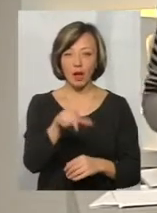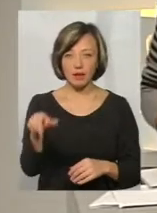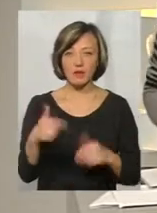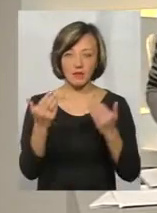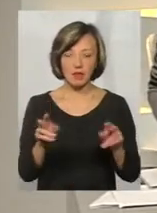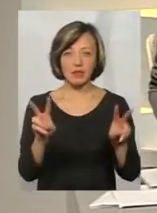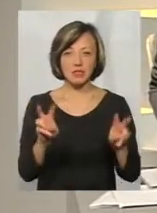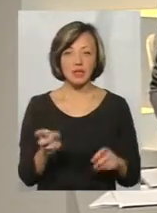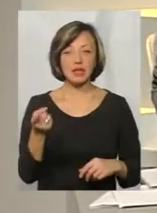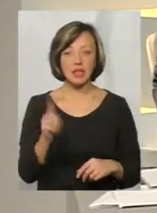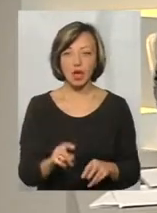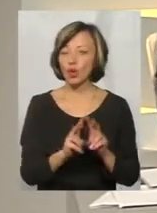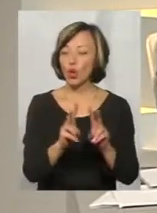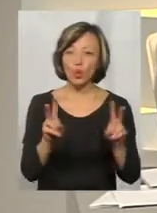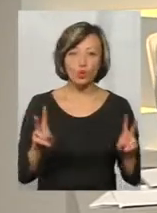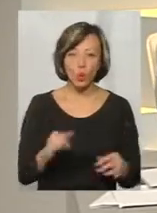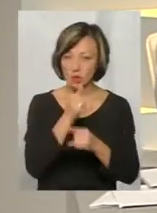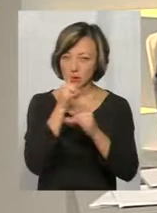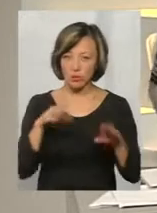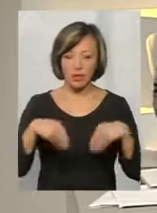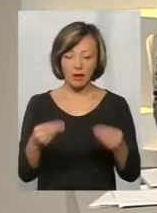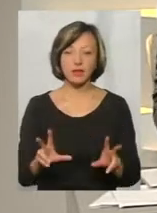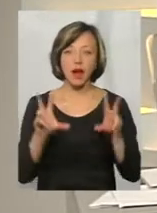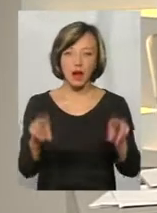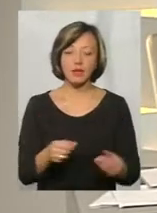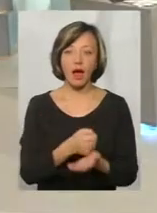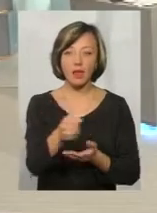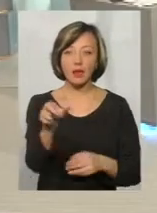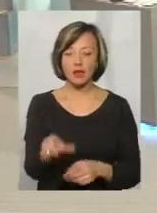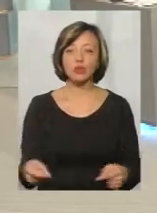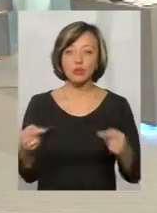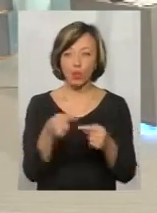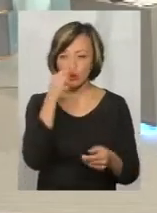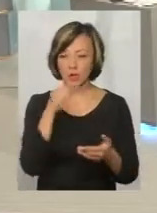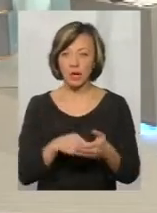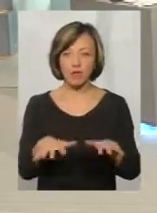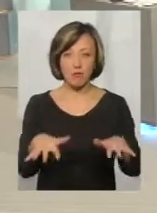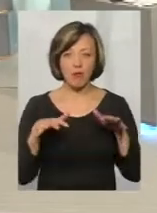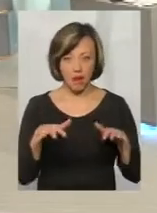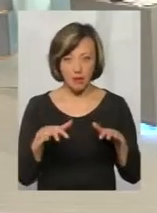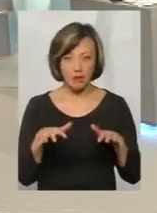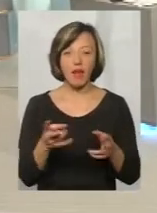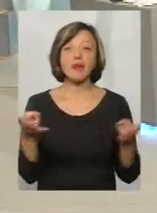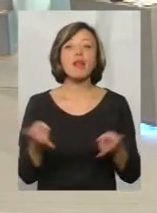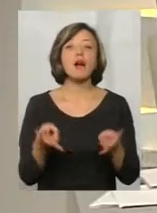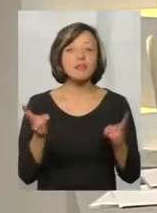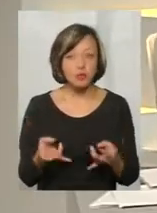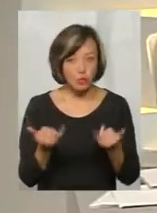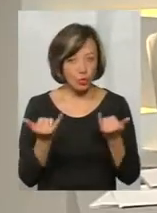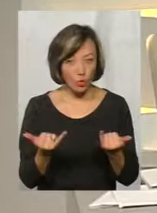називаєте те, що ніхто не зможе дати гарантію, що кандидат точно потрапить в парламент. Навіщо